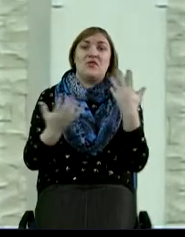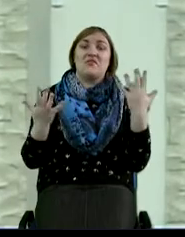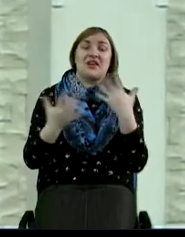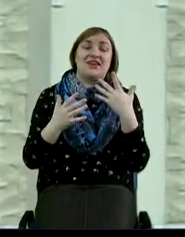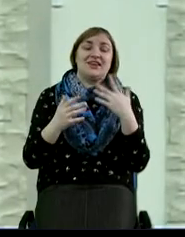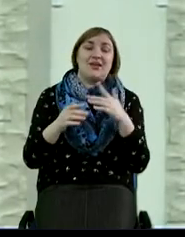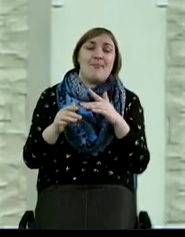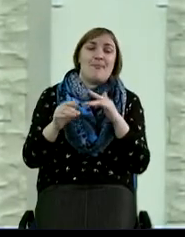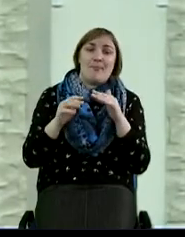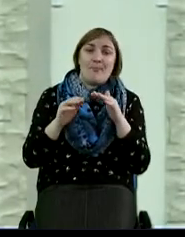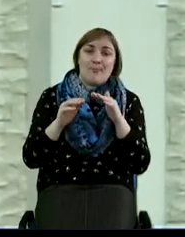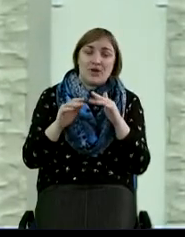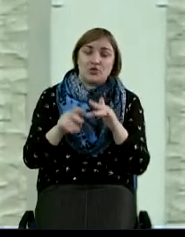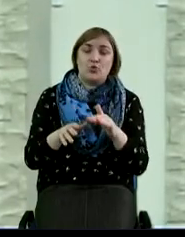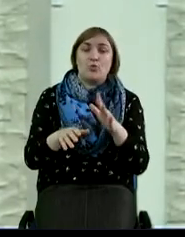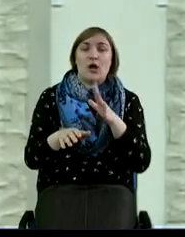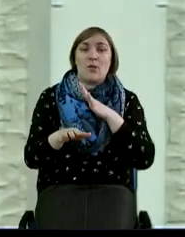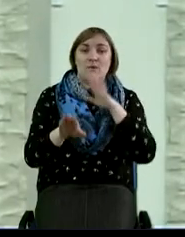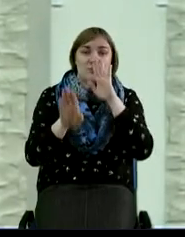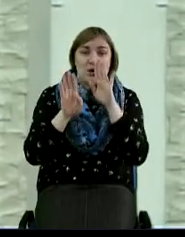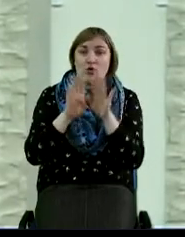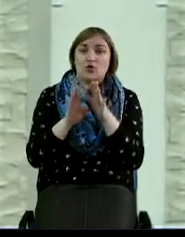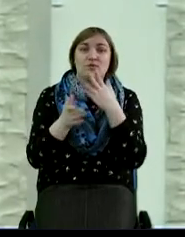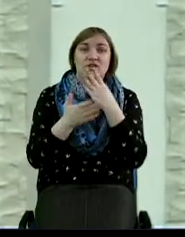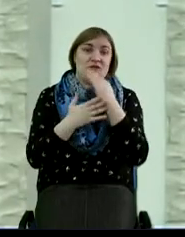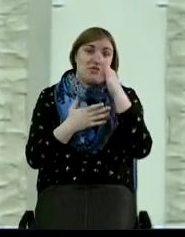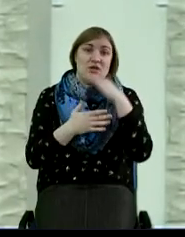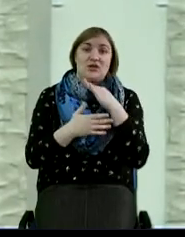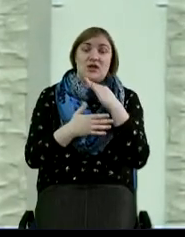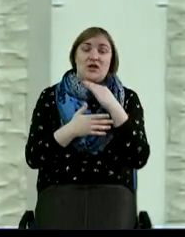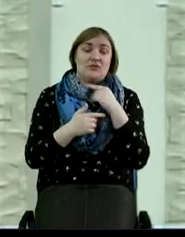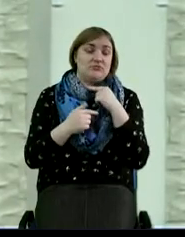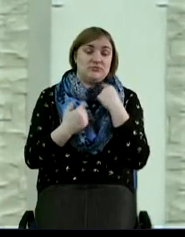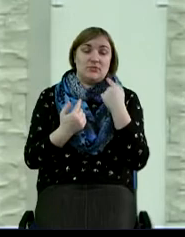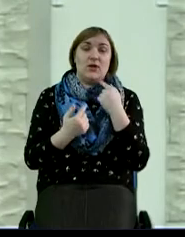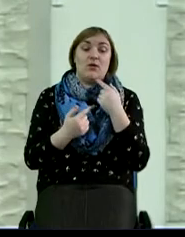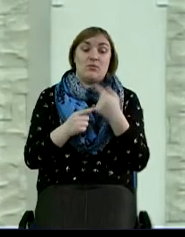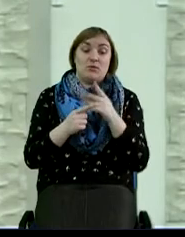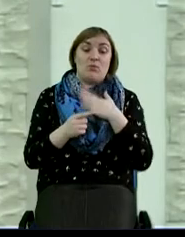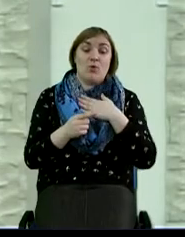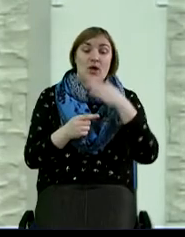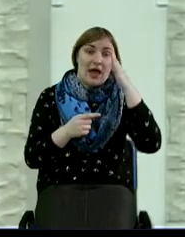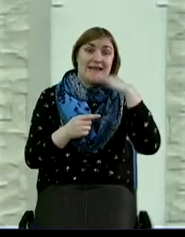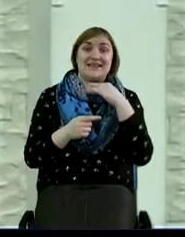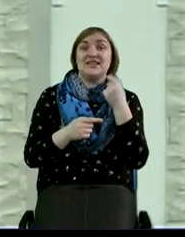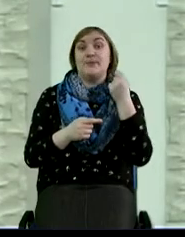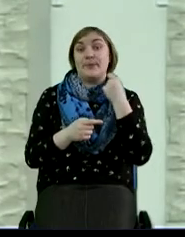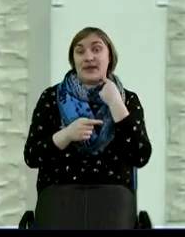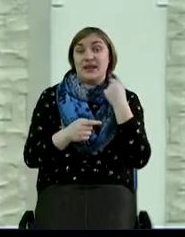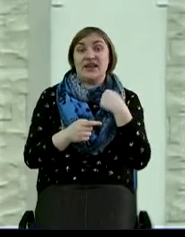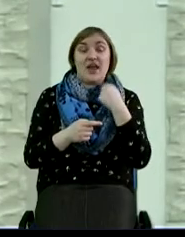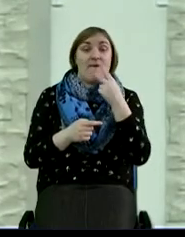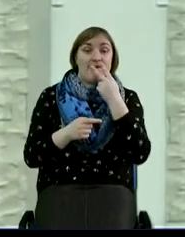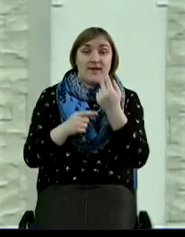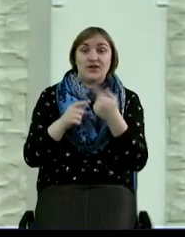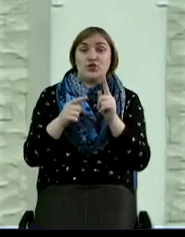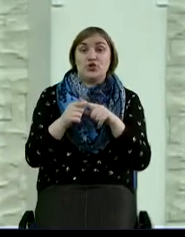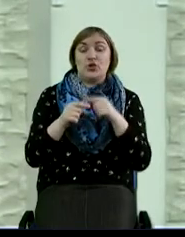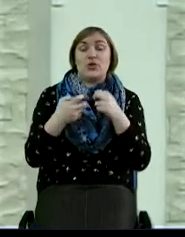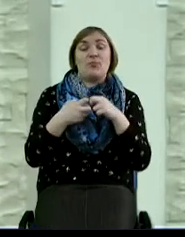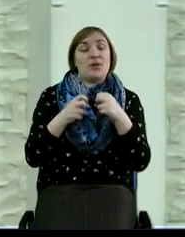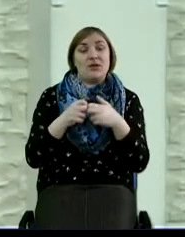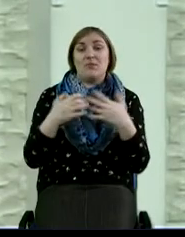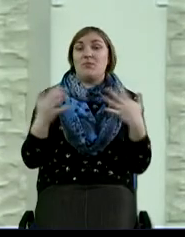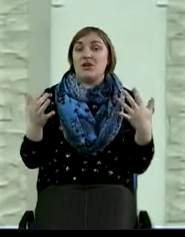поступках быть похожим на своего отца. Потому что мой отец пил, и, естественно, я видел, что эта проблема большая,